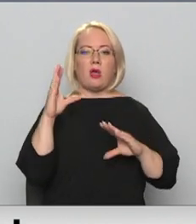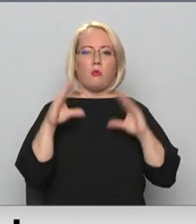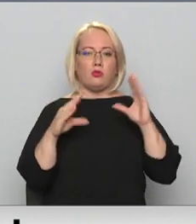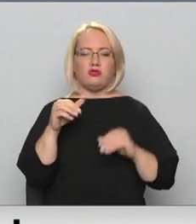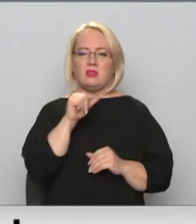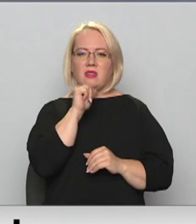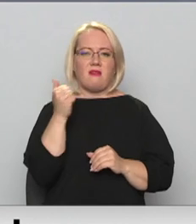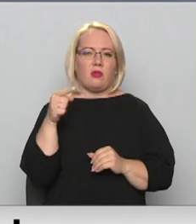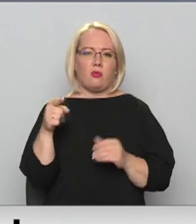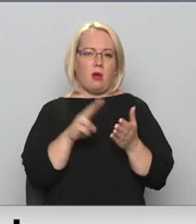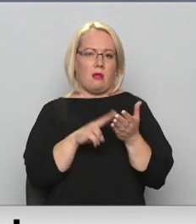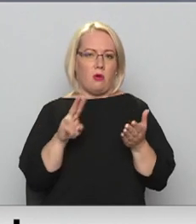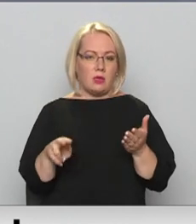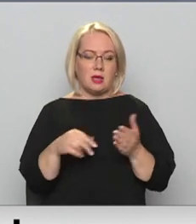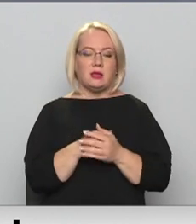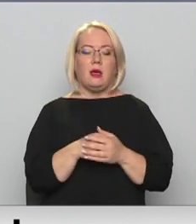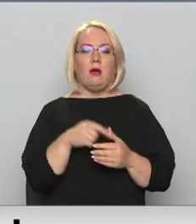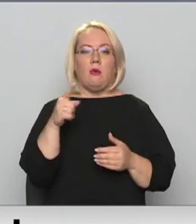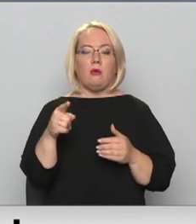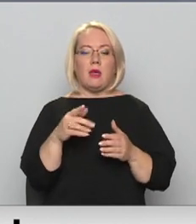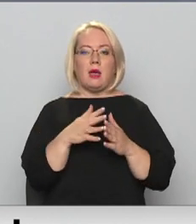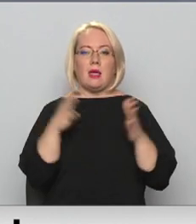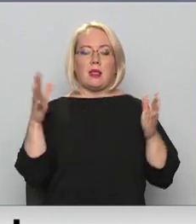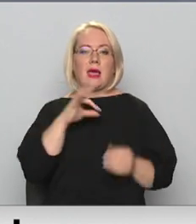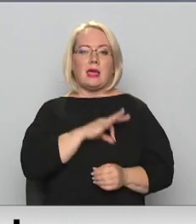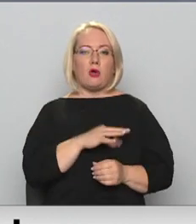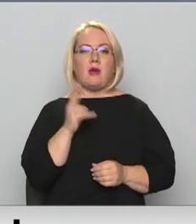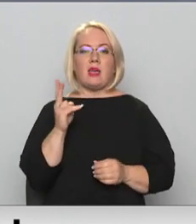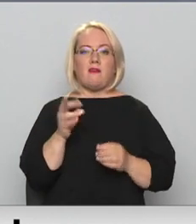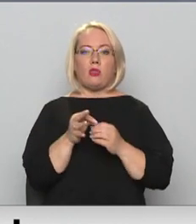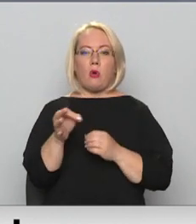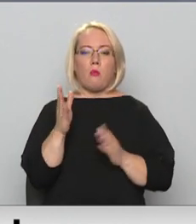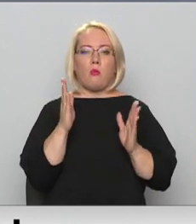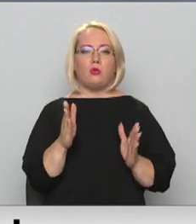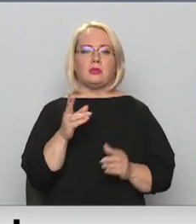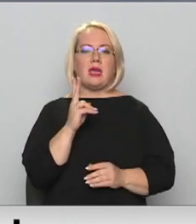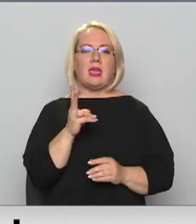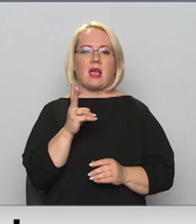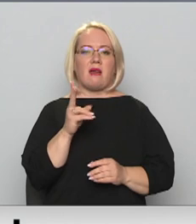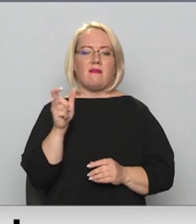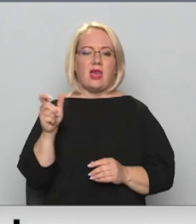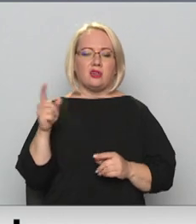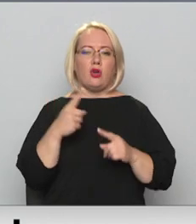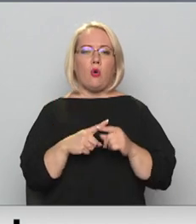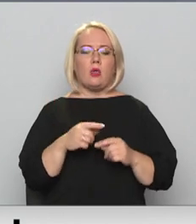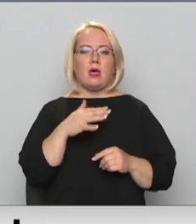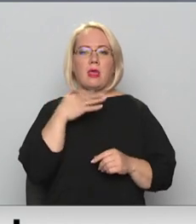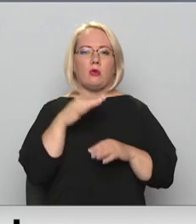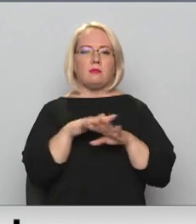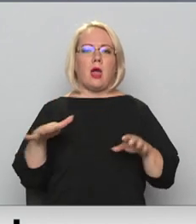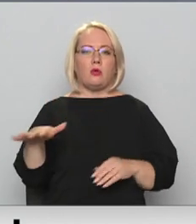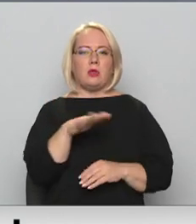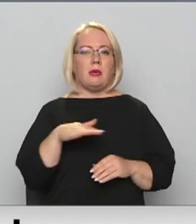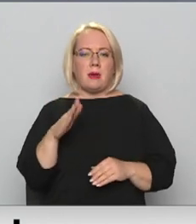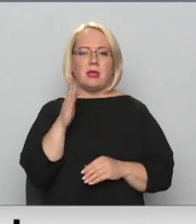pārāk liels sloks. Lielāki ieguvēja jaunajā ķekavas novadā būšot ķekavieši un daudz bērnu ģimenes baldonē, kam līdz šim